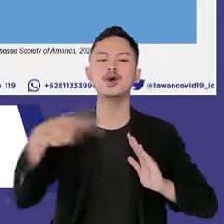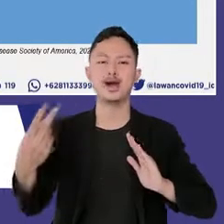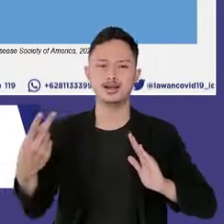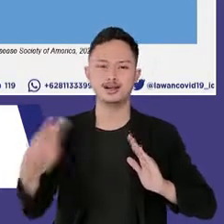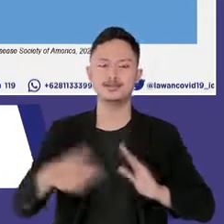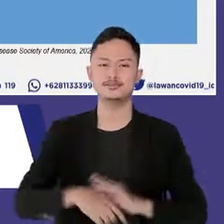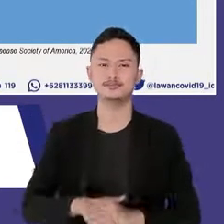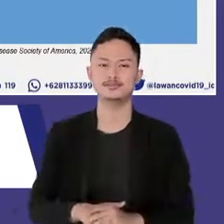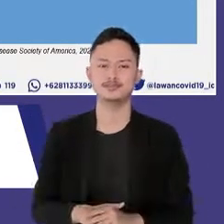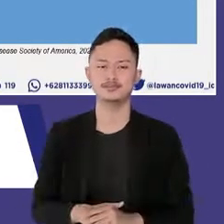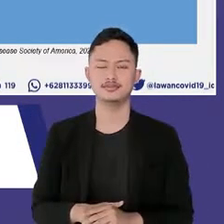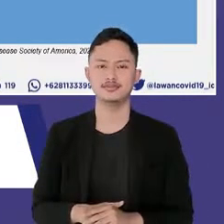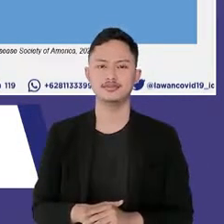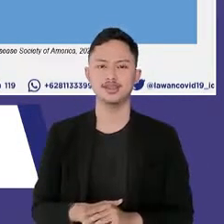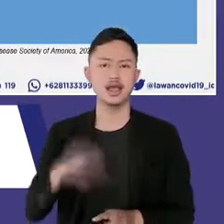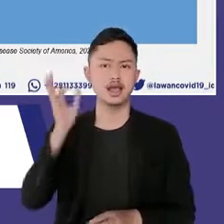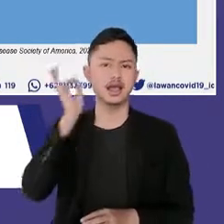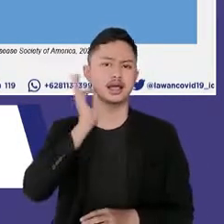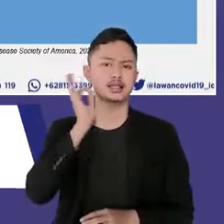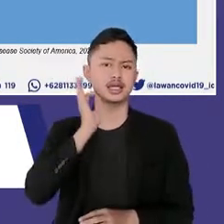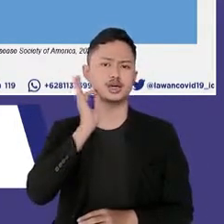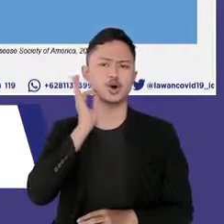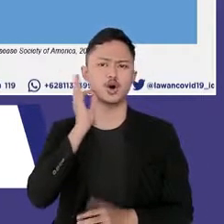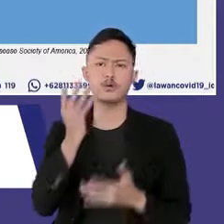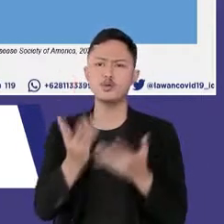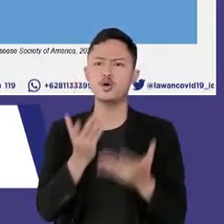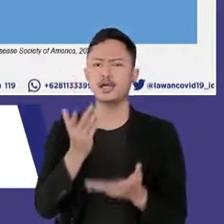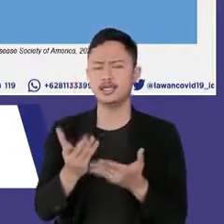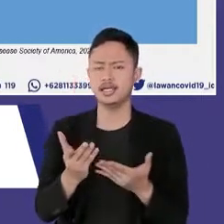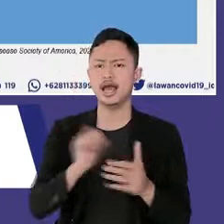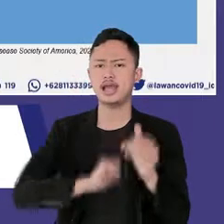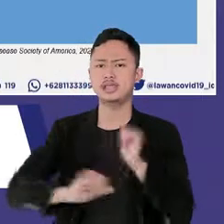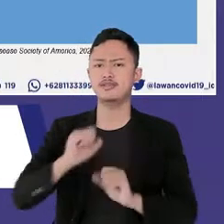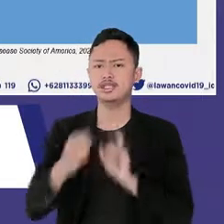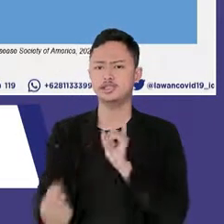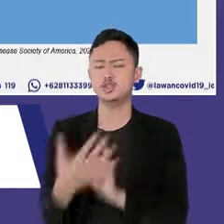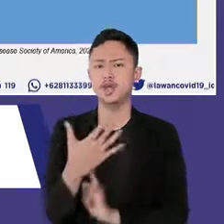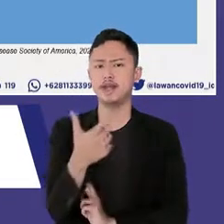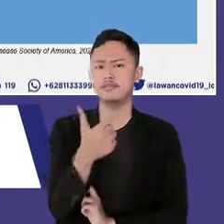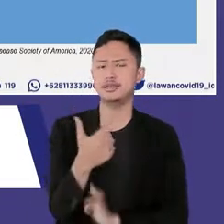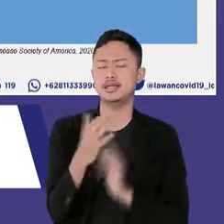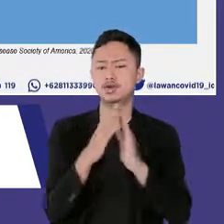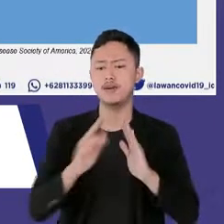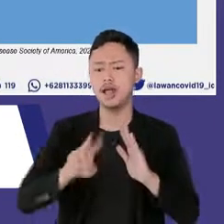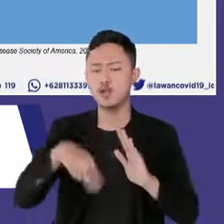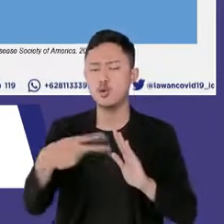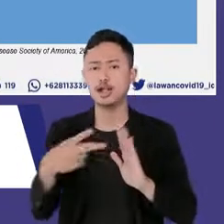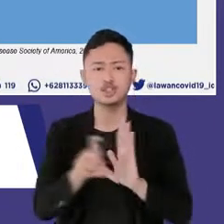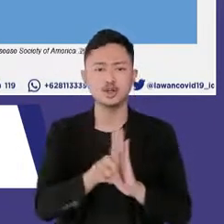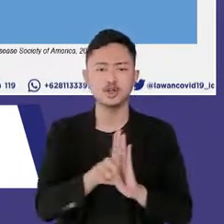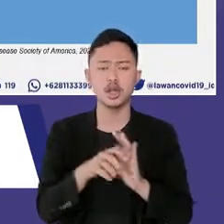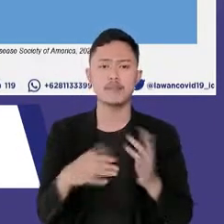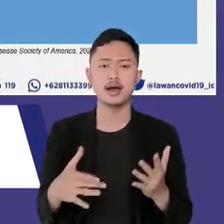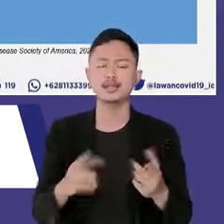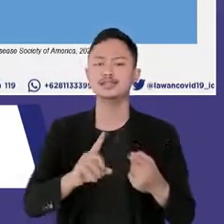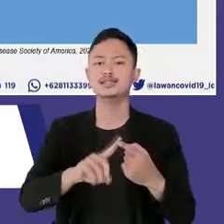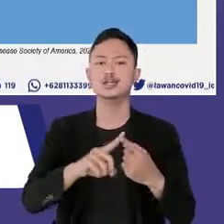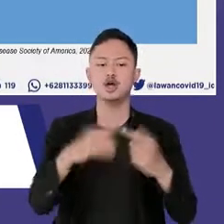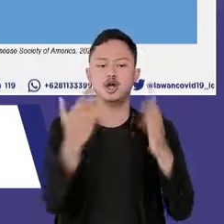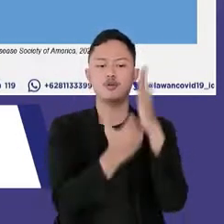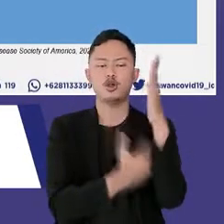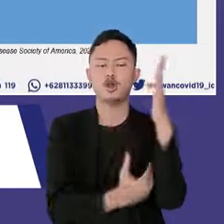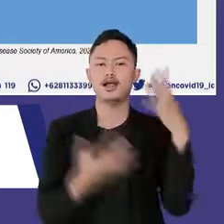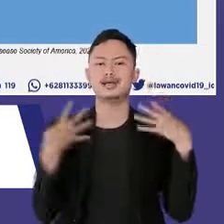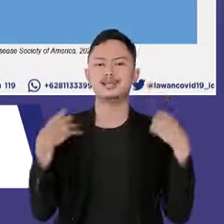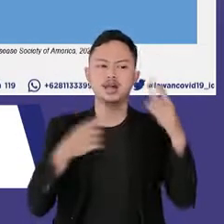or risiko khas yang dapat meningkatkan peluang penularan dalam aktivitas di luar rumah adalah tingkat kepatuhan prot